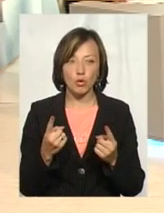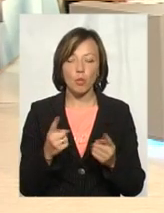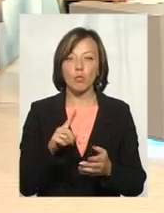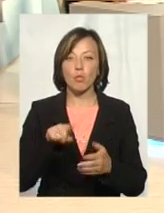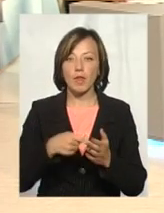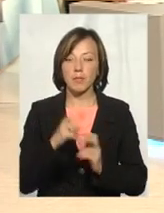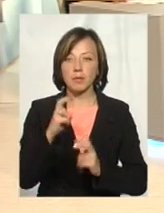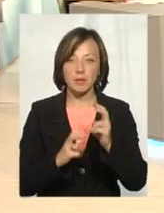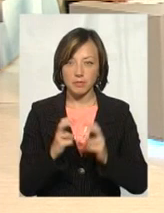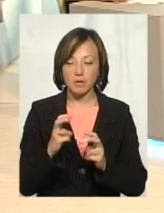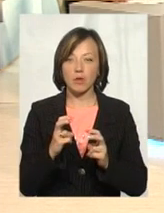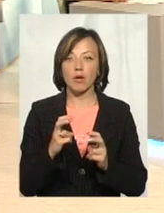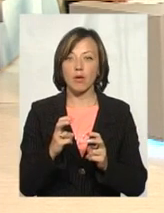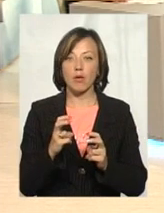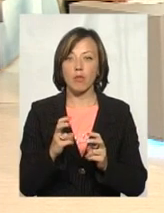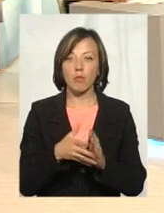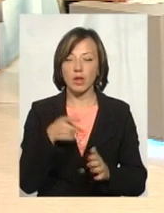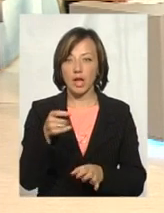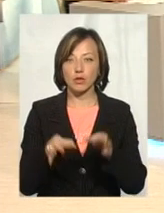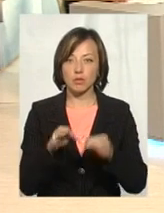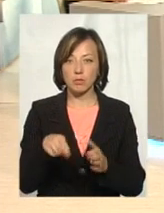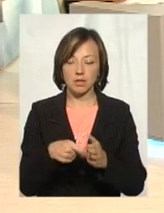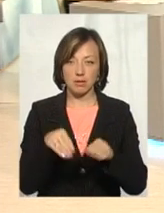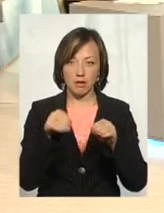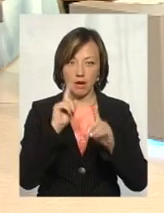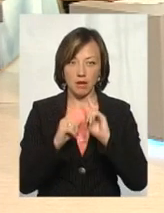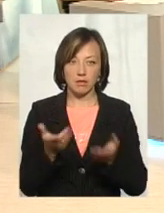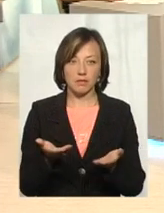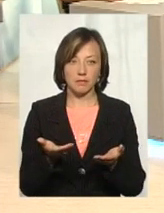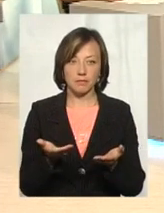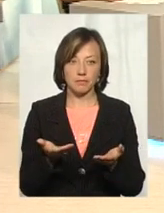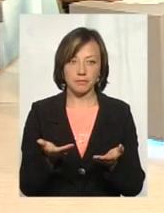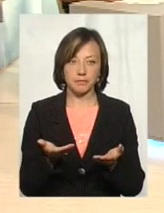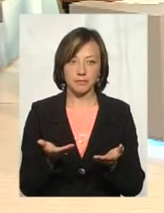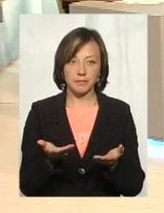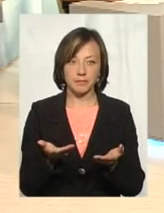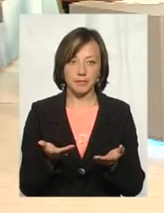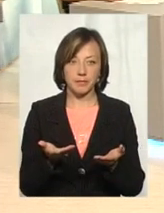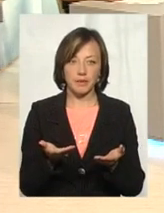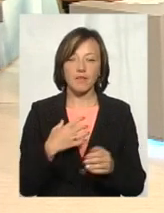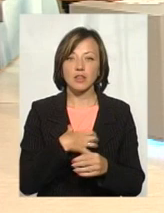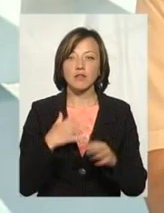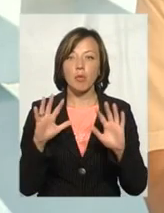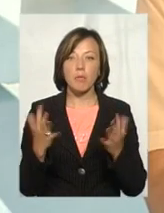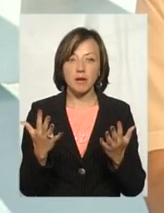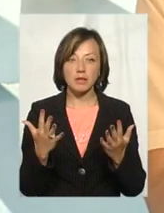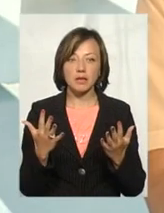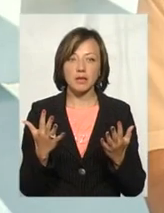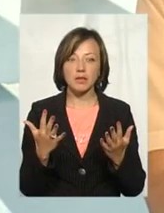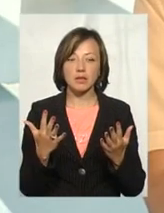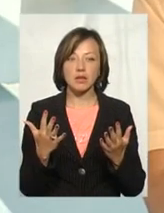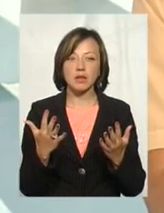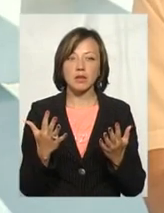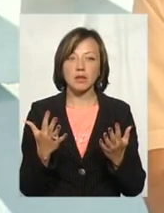комунальне підприємство, якщо я не помиляюсь, воно подало до суду на рішення міського ради? Якщо ви кажете, що міська рада не має права втрачатися? один дуже важливий момент. Десять секунд.